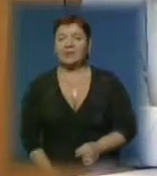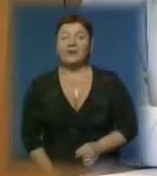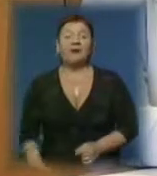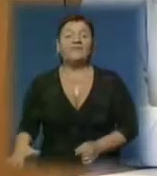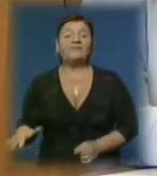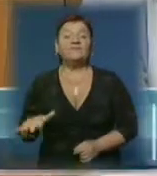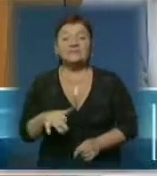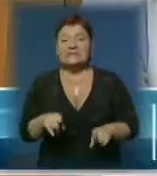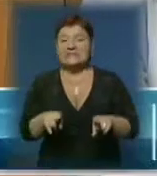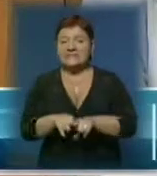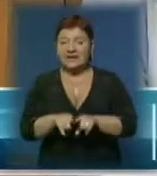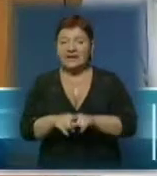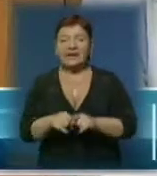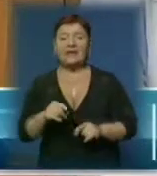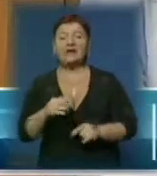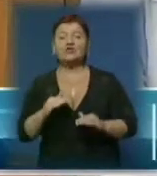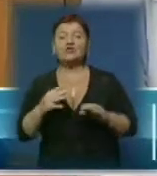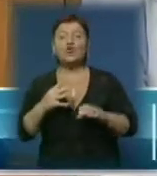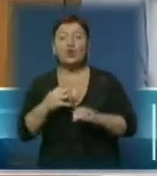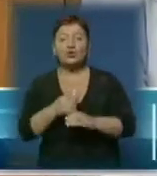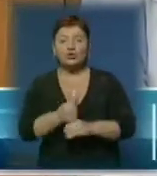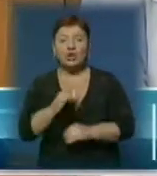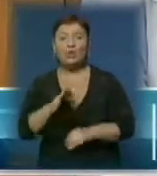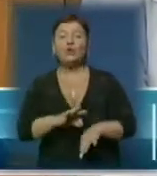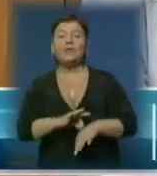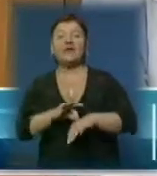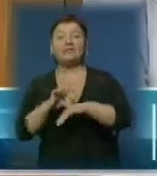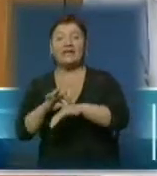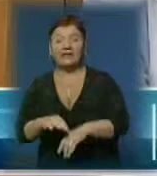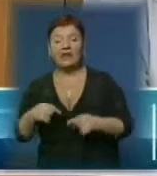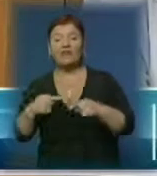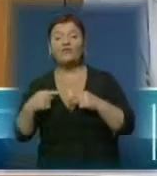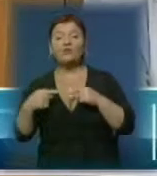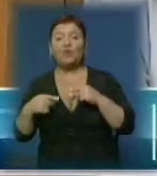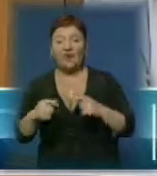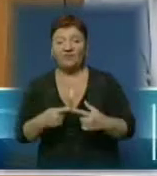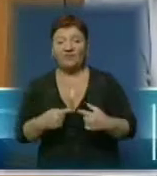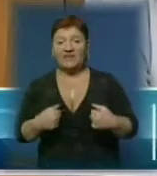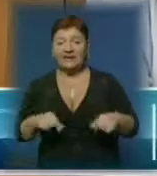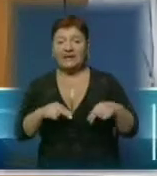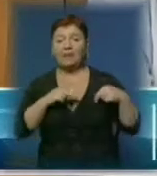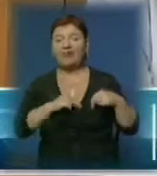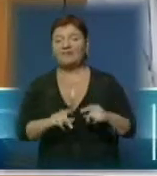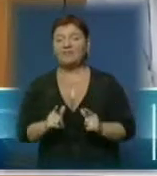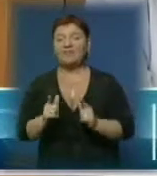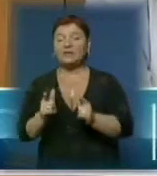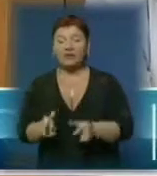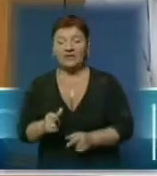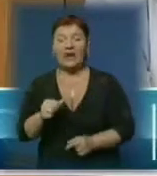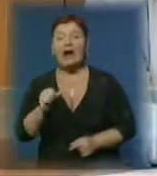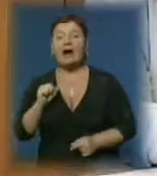персонал і санітарочки будуть скорочені, але вони будуть переведені в друге відділення, працевлаштовані, а